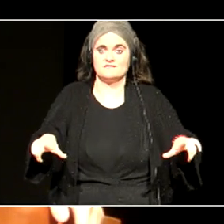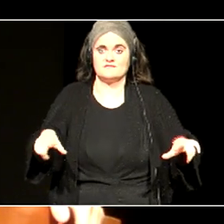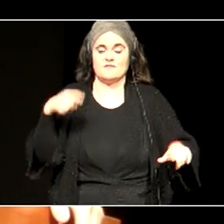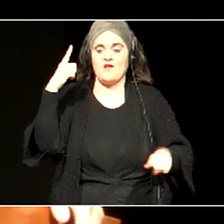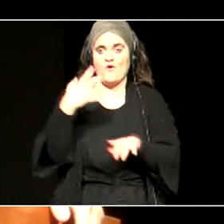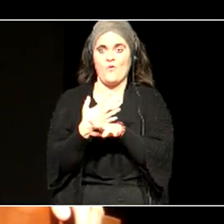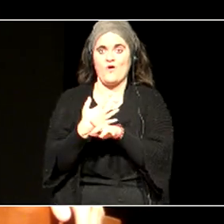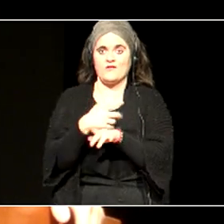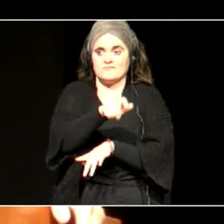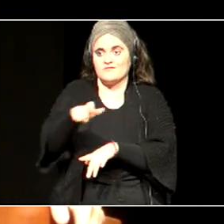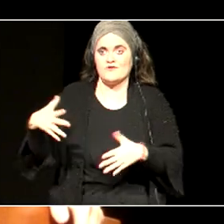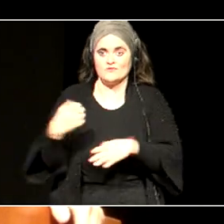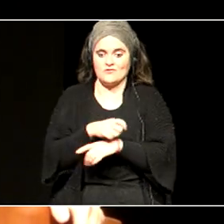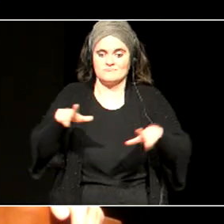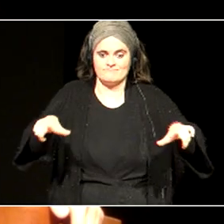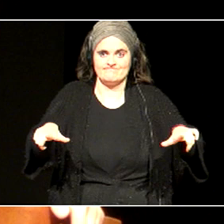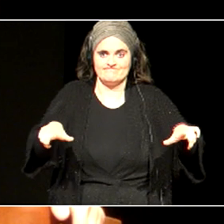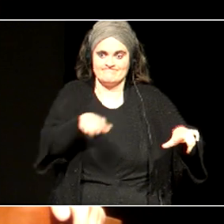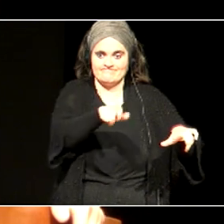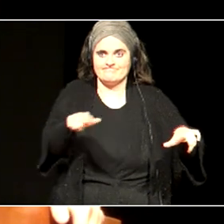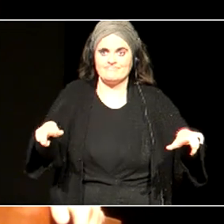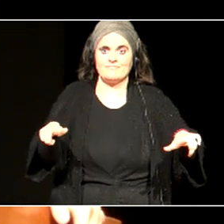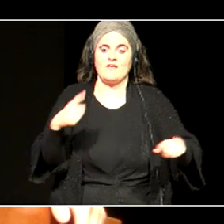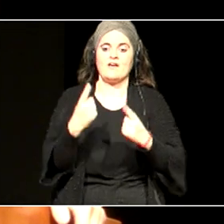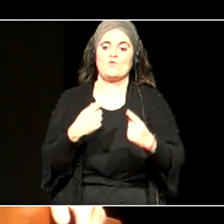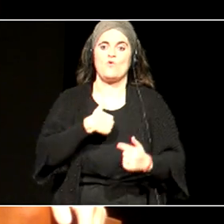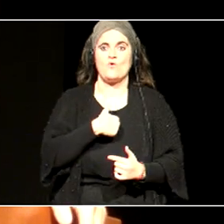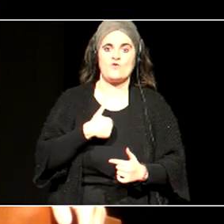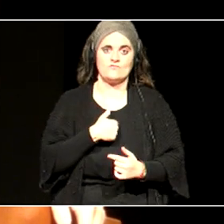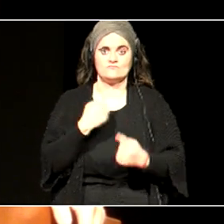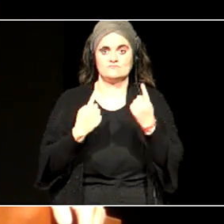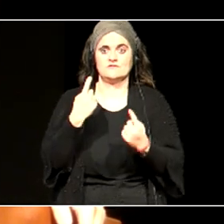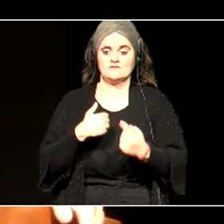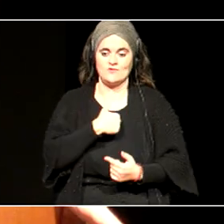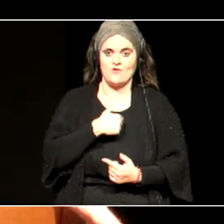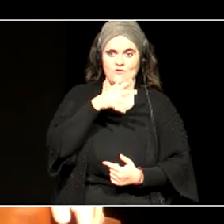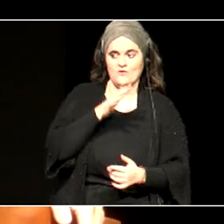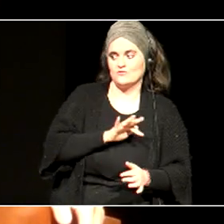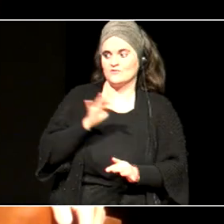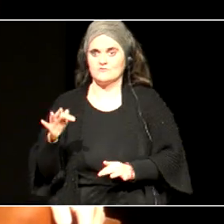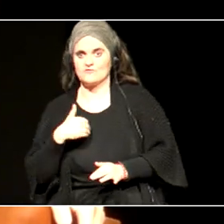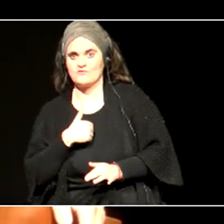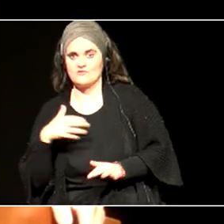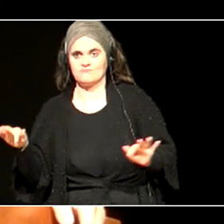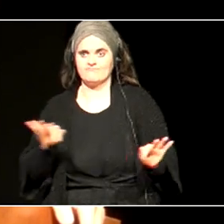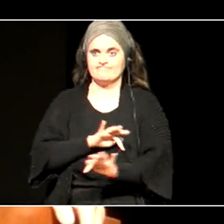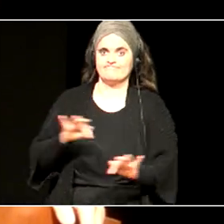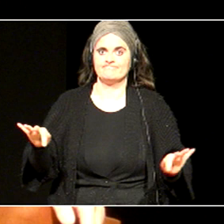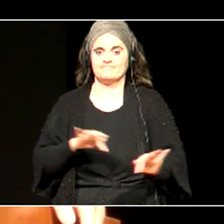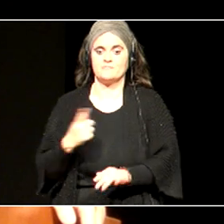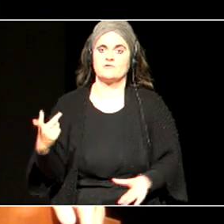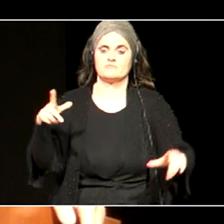dagokigun, zera, paperarekin, momentu batean izan daiteke bat, beste momentu batean beste bat, partida jokatu behar dugu.